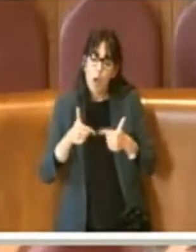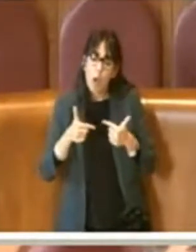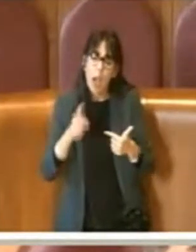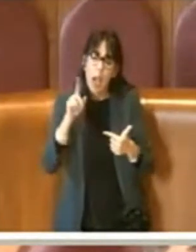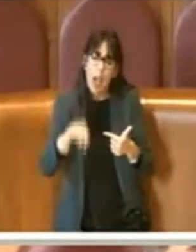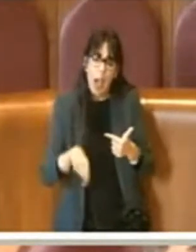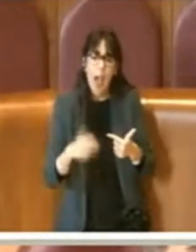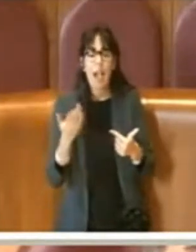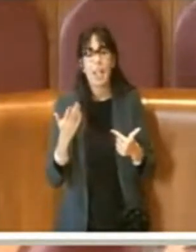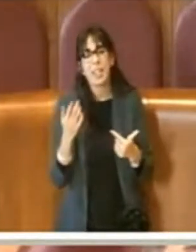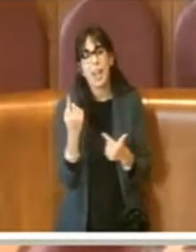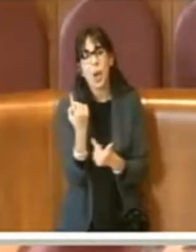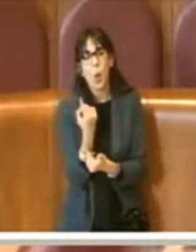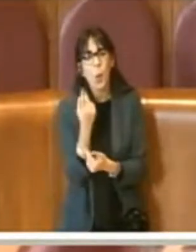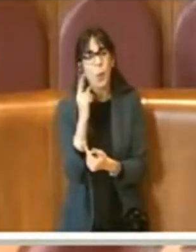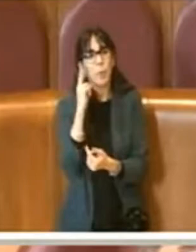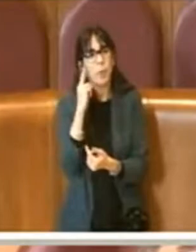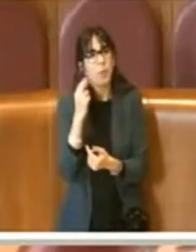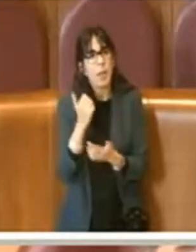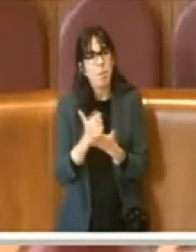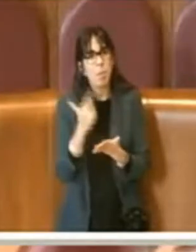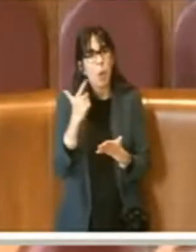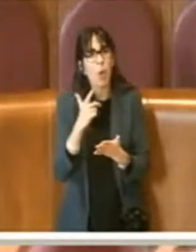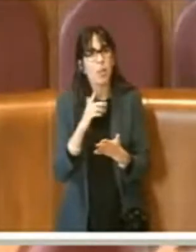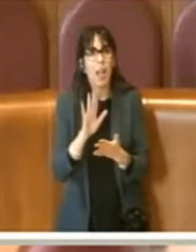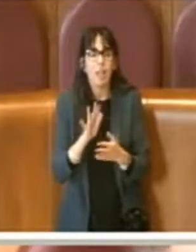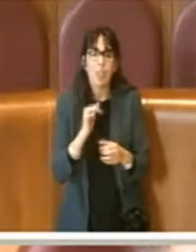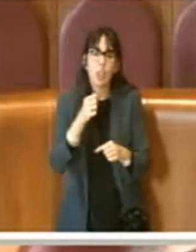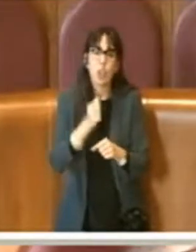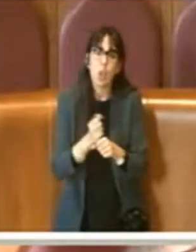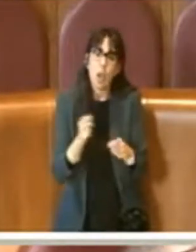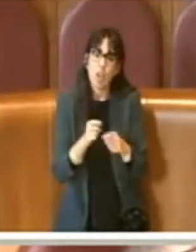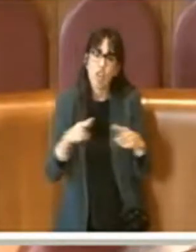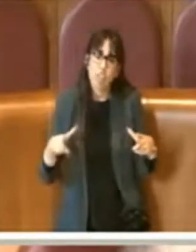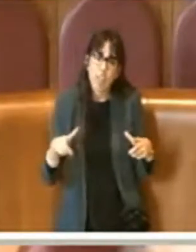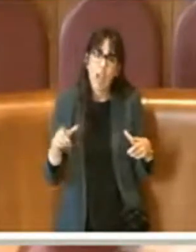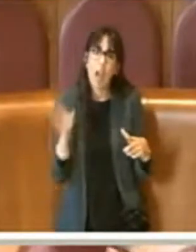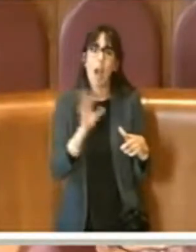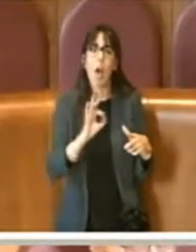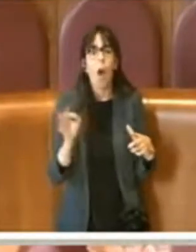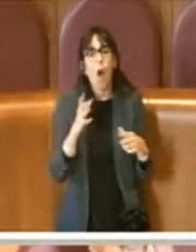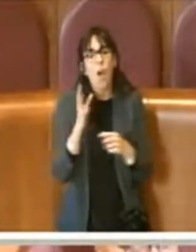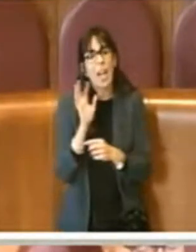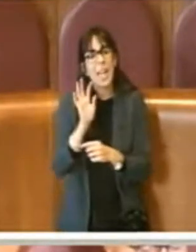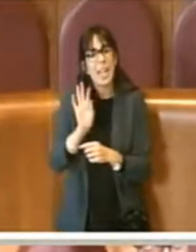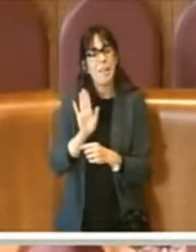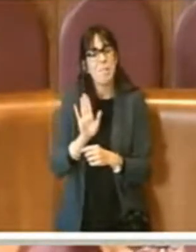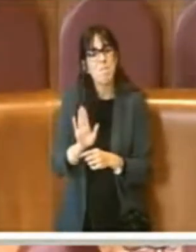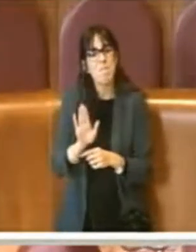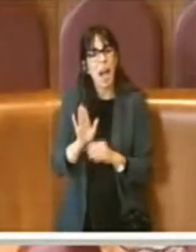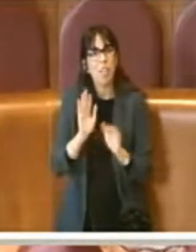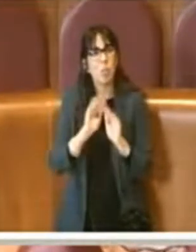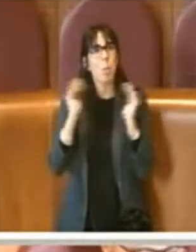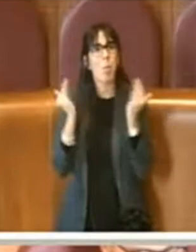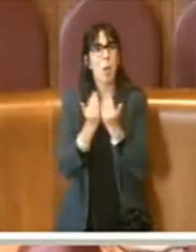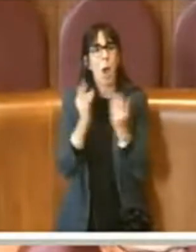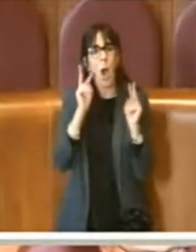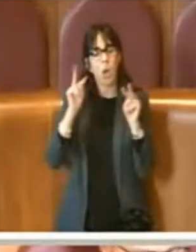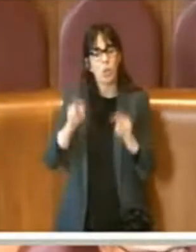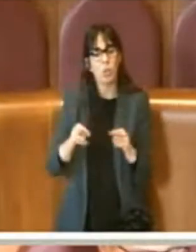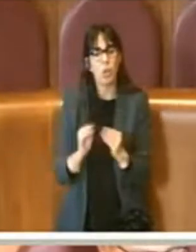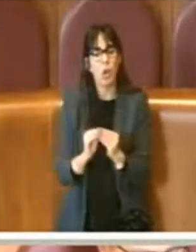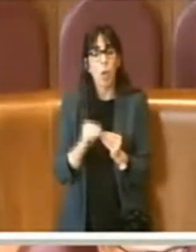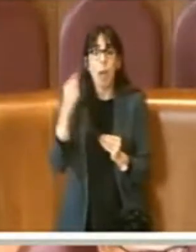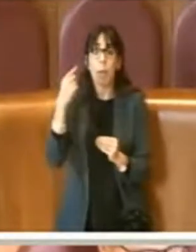della storia della città e della sua, ripeto, immagine nel mondo, non è